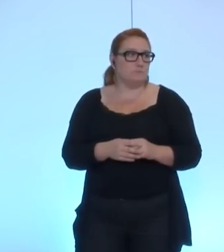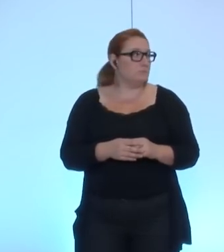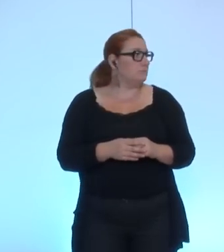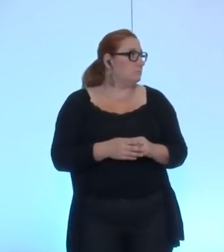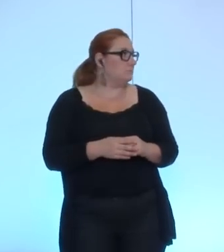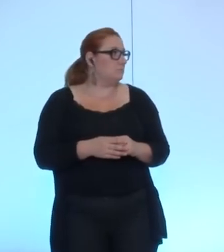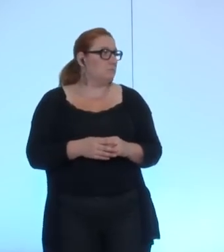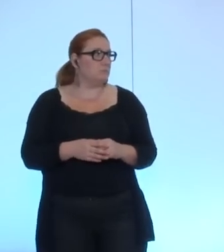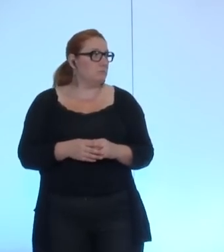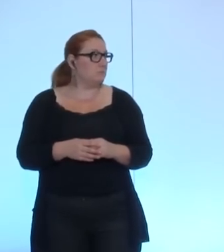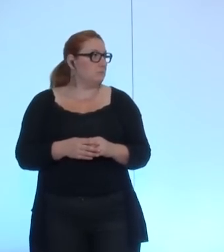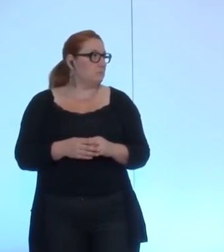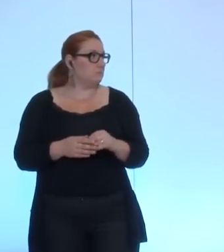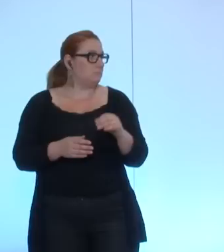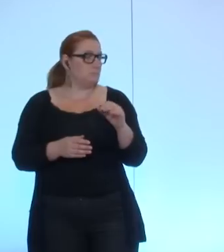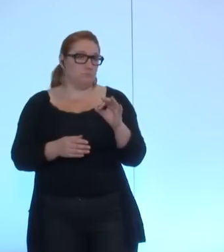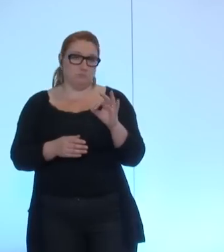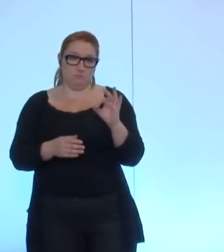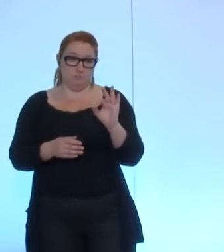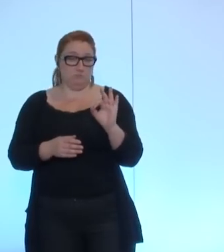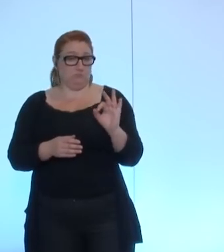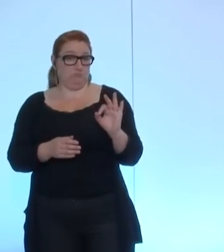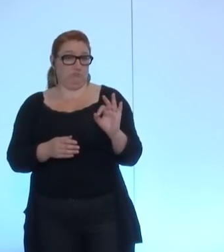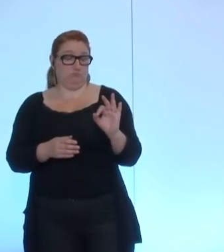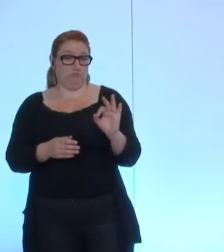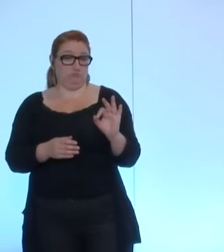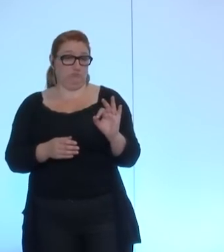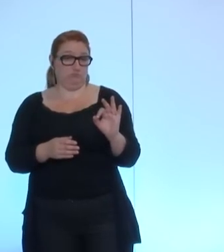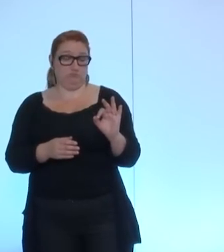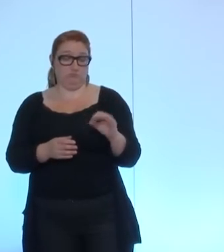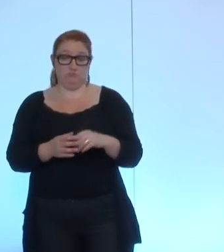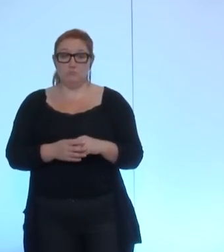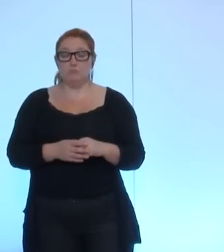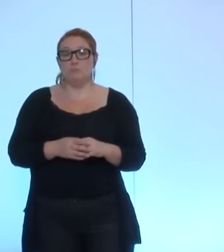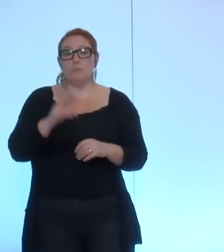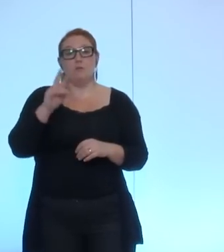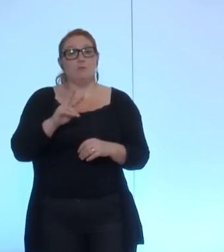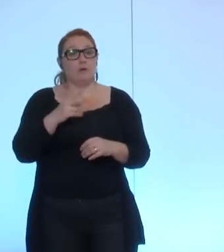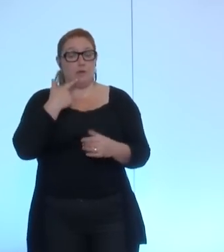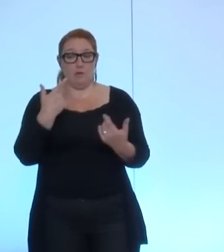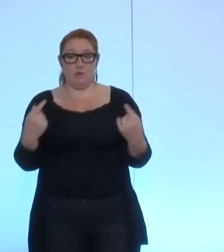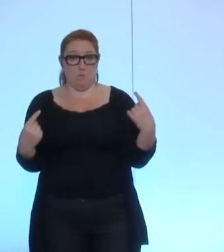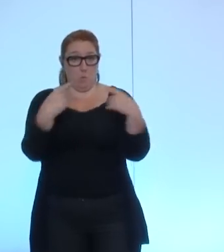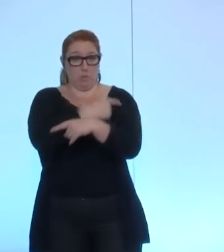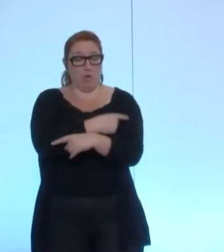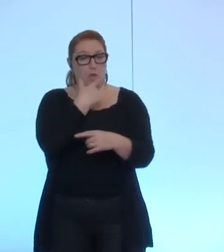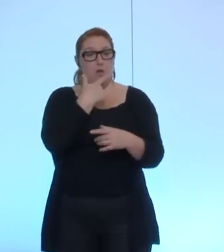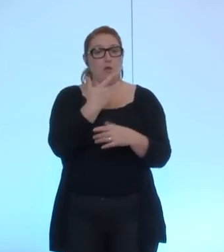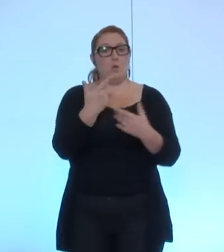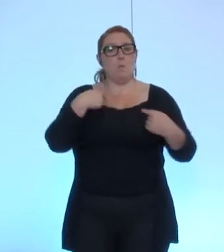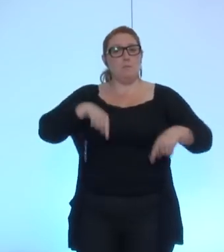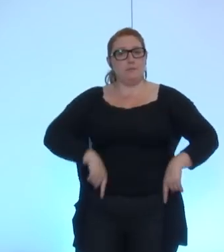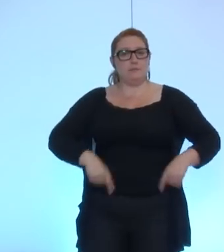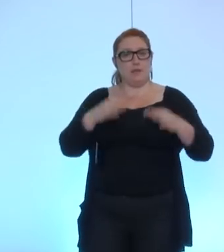il suffit pour s'en assurer de prendre connaissance du communiqué de presse du ministère des affaires